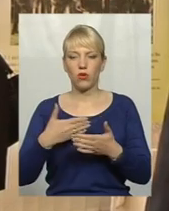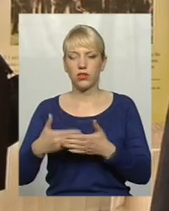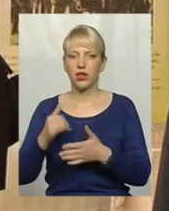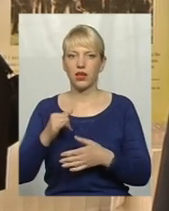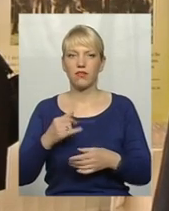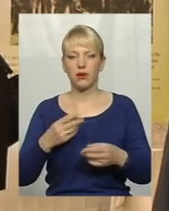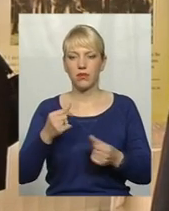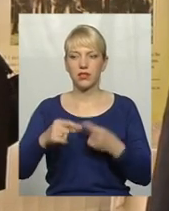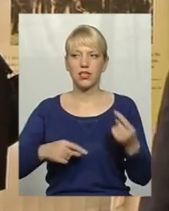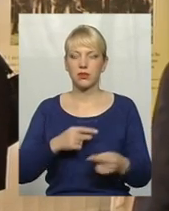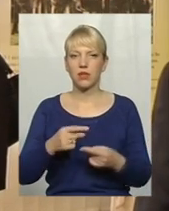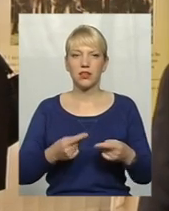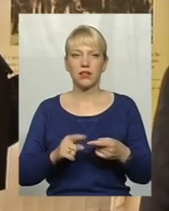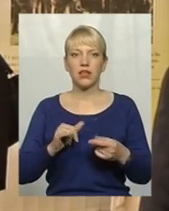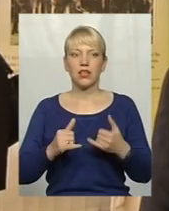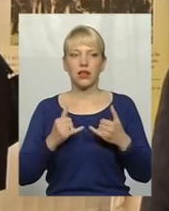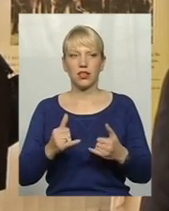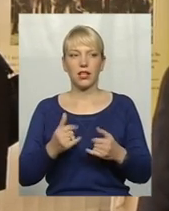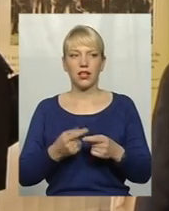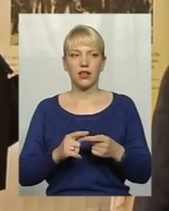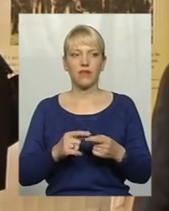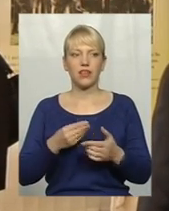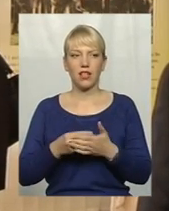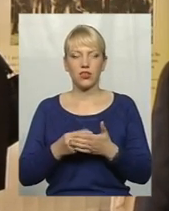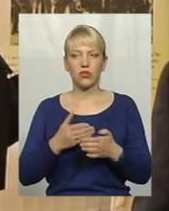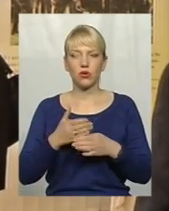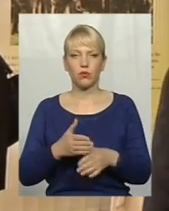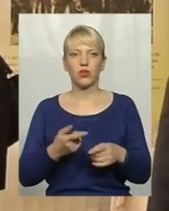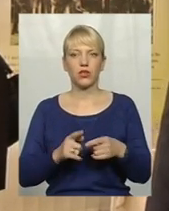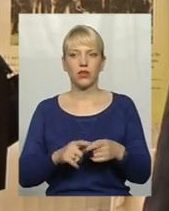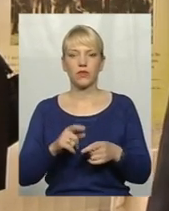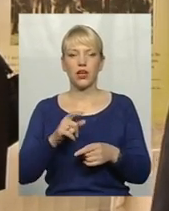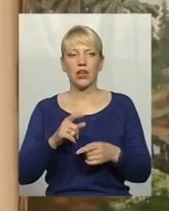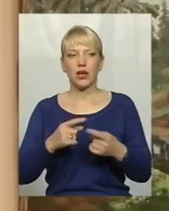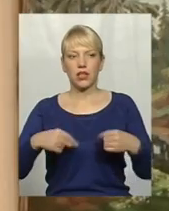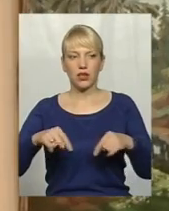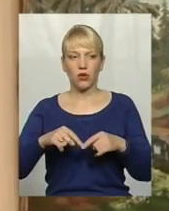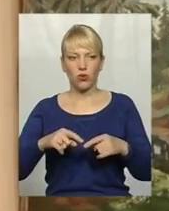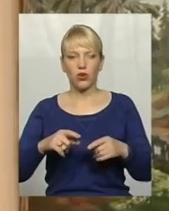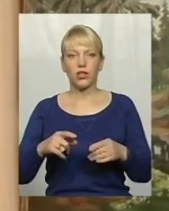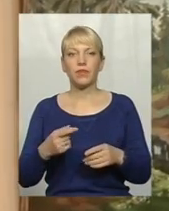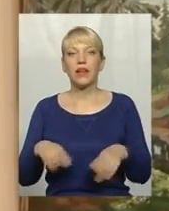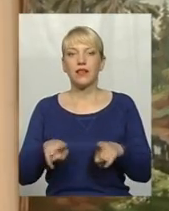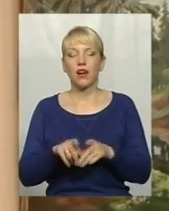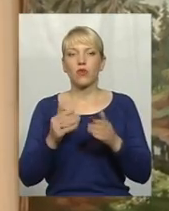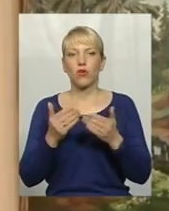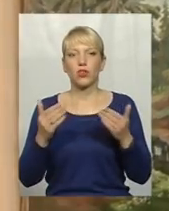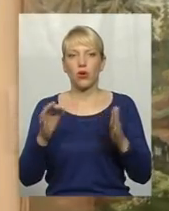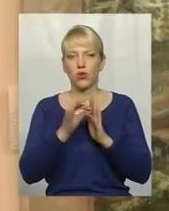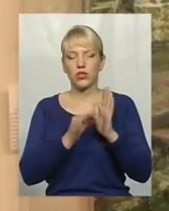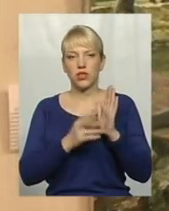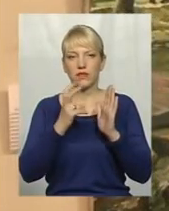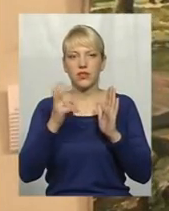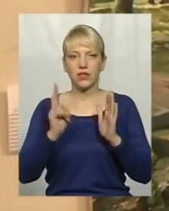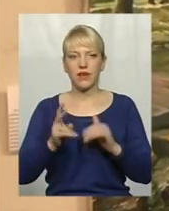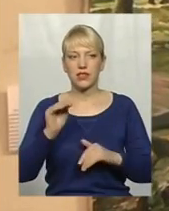для надання допомоги, в першу чергу фінансової допомоги, даній категорії наших співвітчизників. Таку галерею оцінили у 220